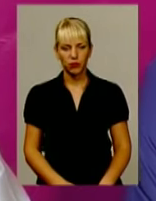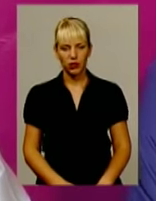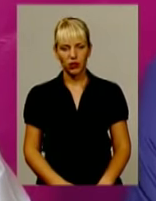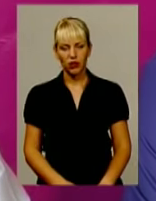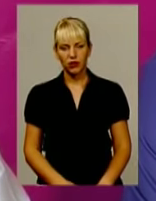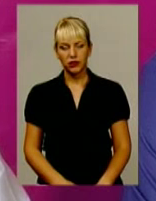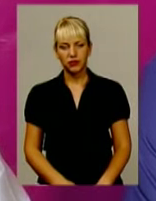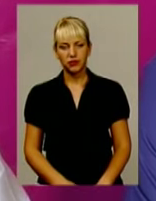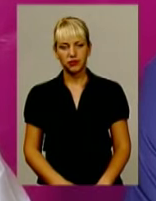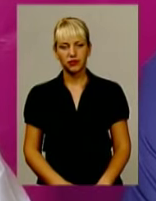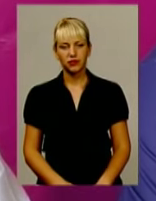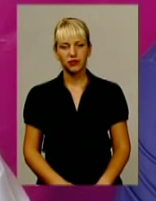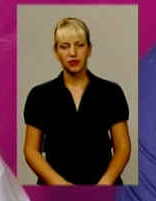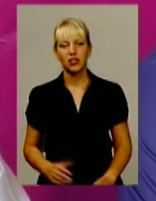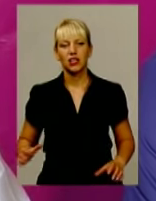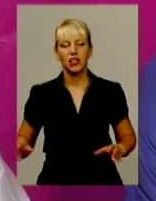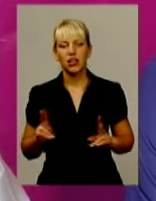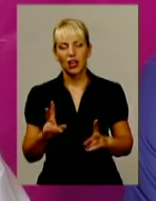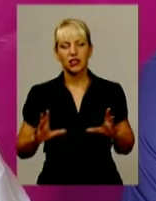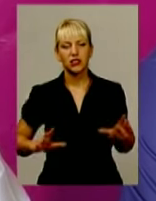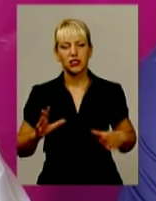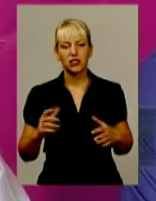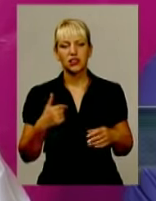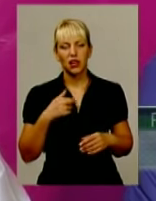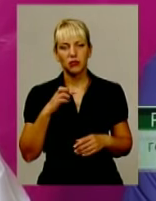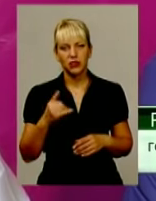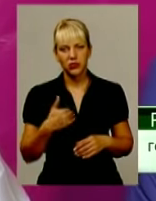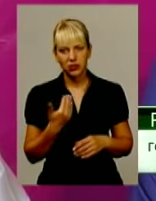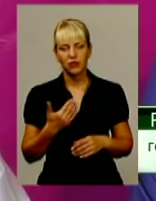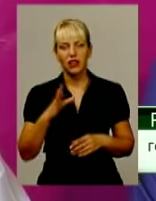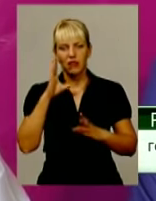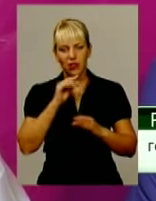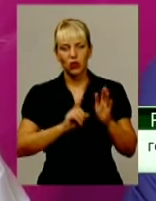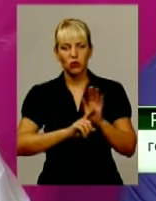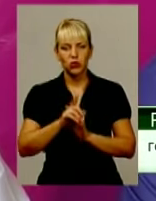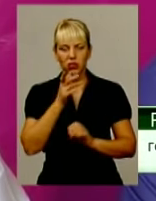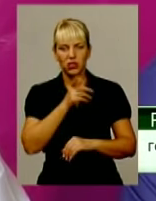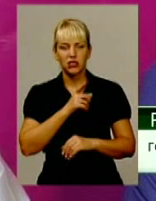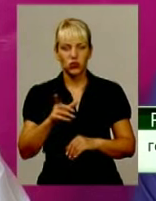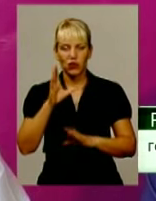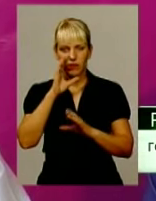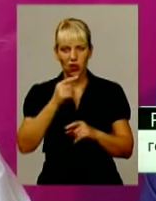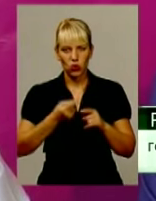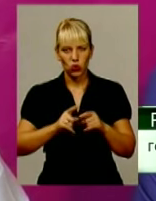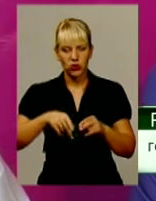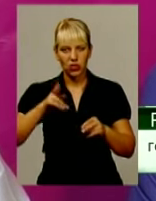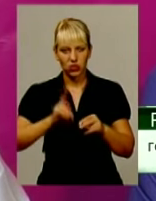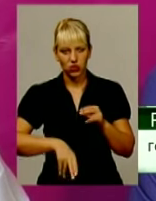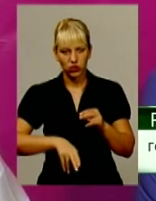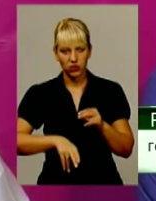будь-який другий тренер, я би хотів вдало почати сезон і вдало його закінчити, тому що